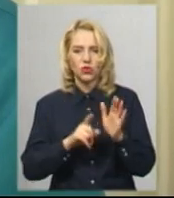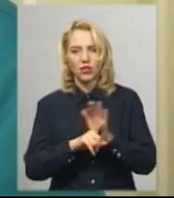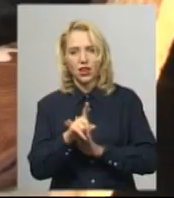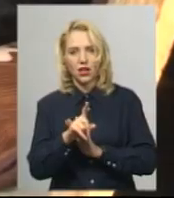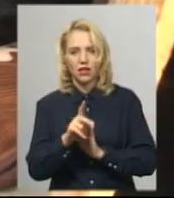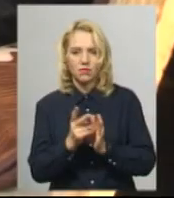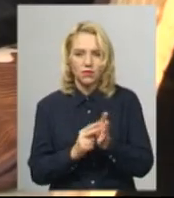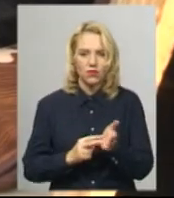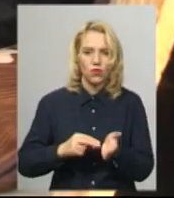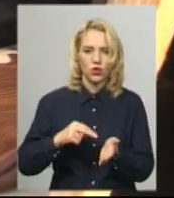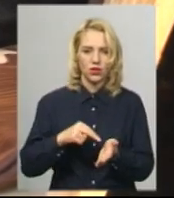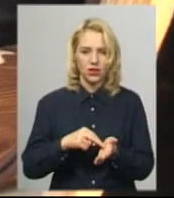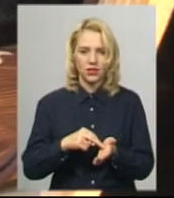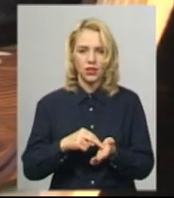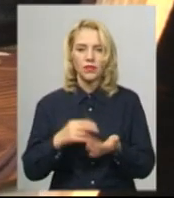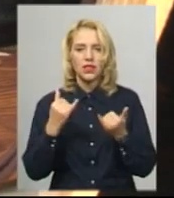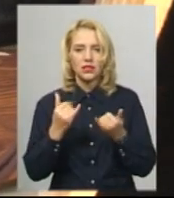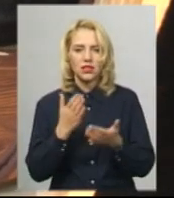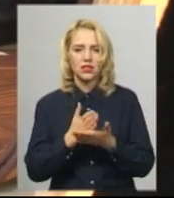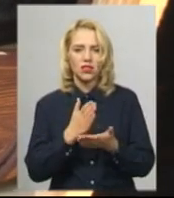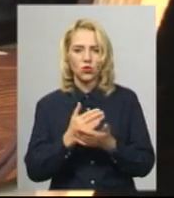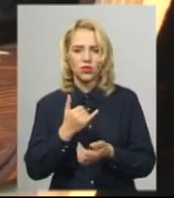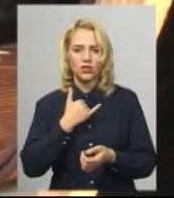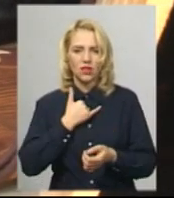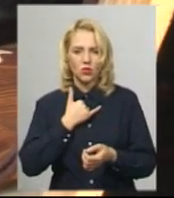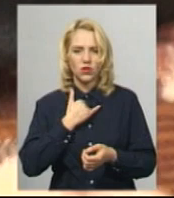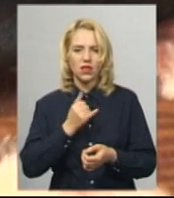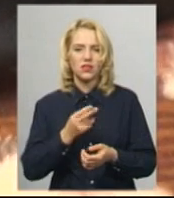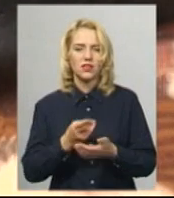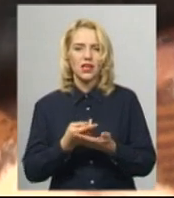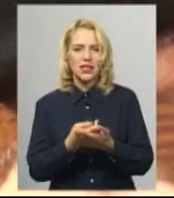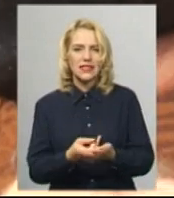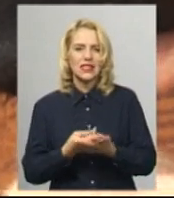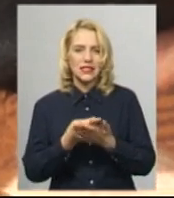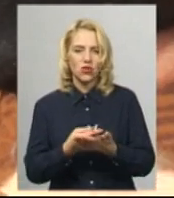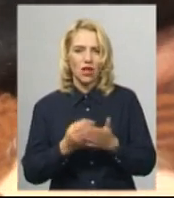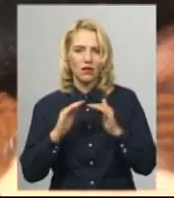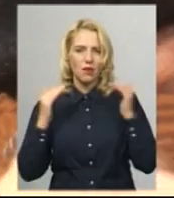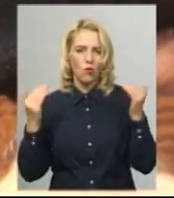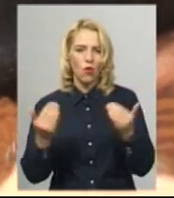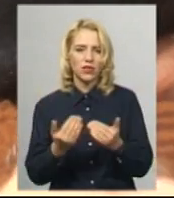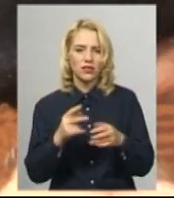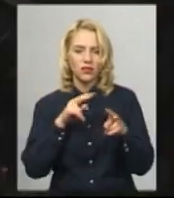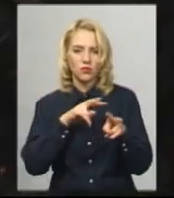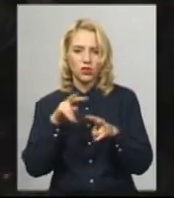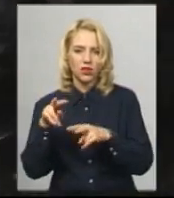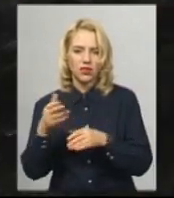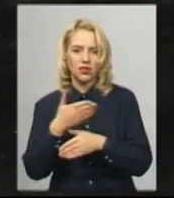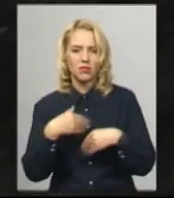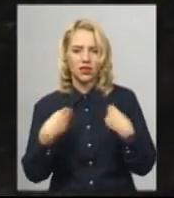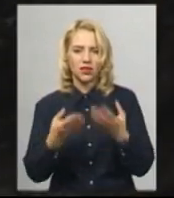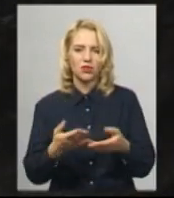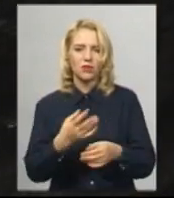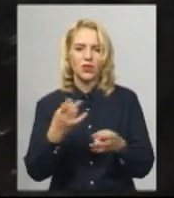підводитися. Зараз вона знаходиться у нас в стаціонарному боксі, спостерігається, ми їй надаємо